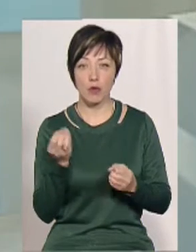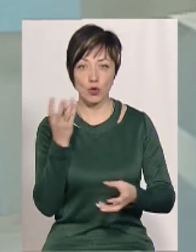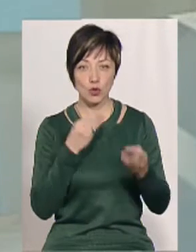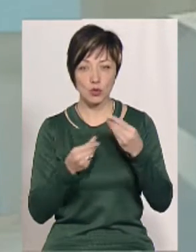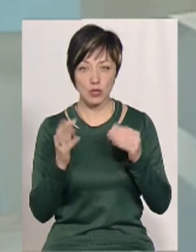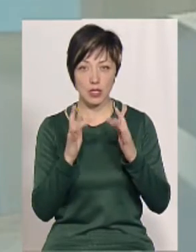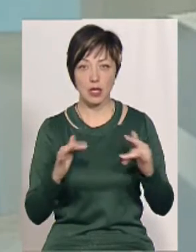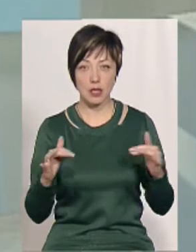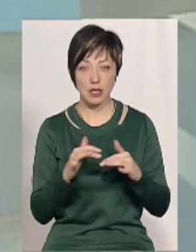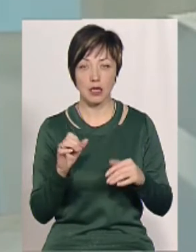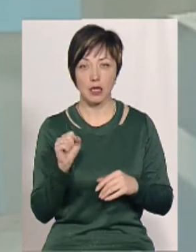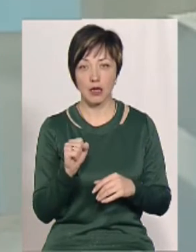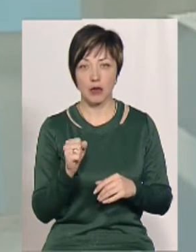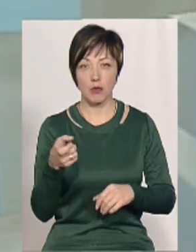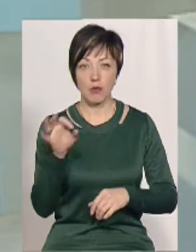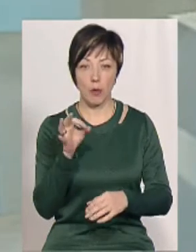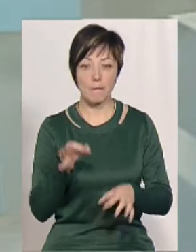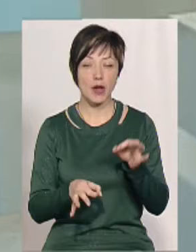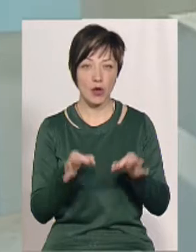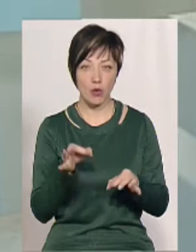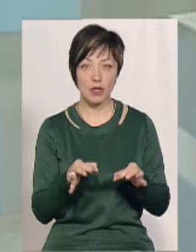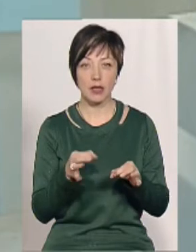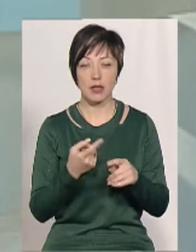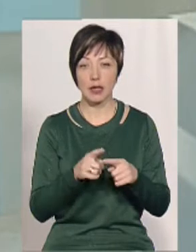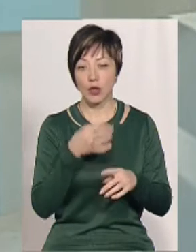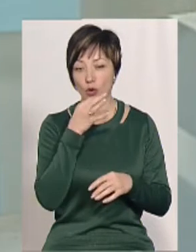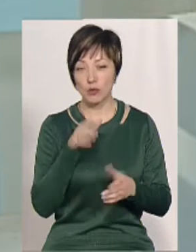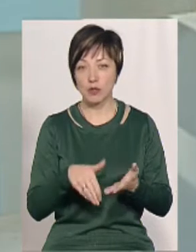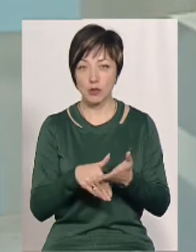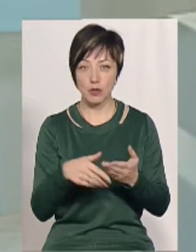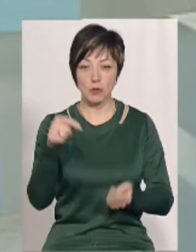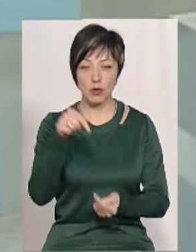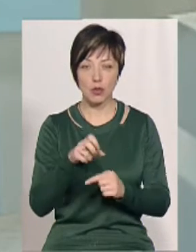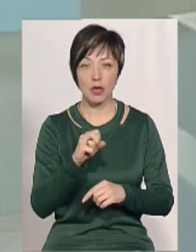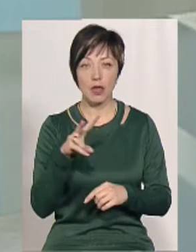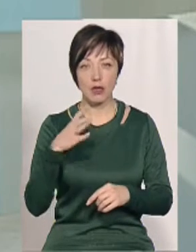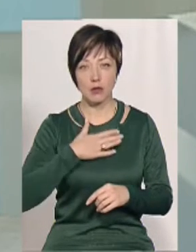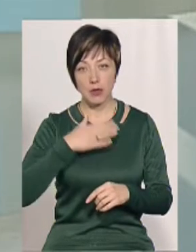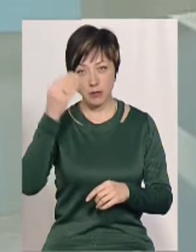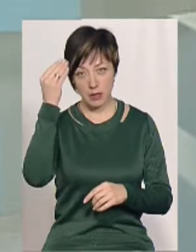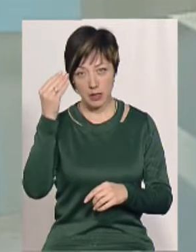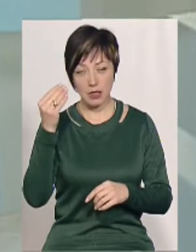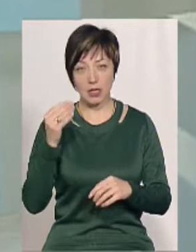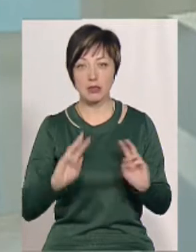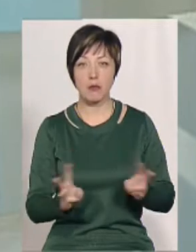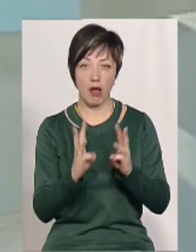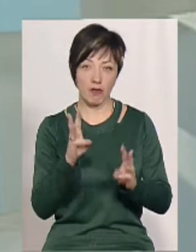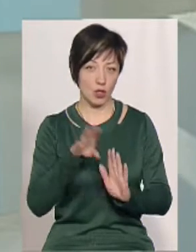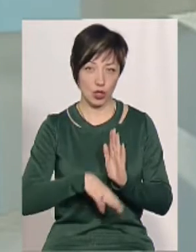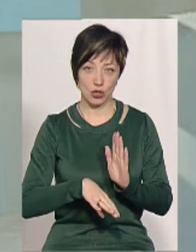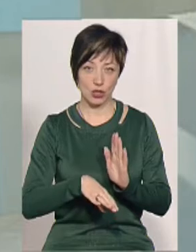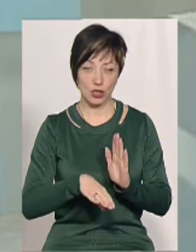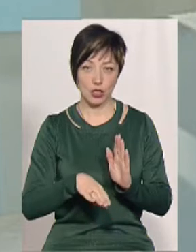штучні ялинки хімічні, а про природні. То для них будь спосіб підходить, але на мій погляд спалювати це найгірше.